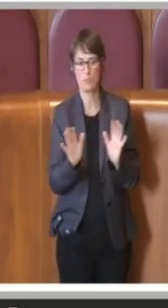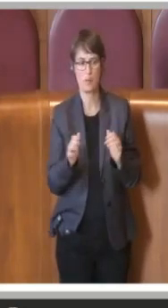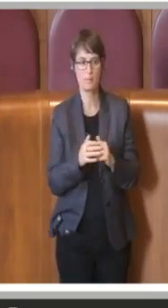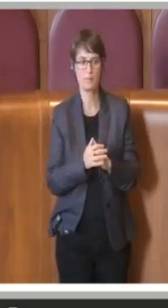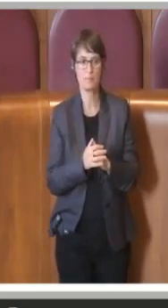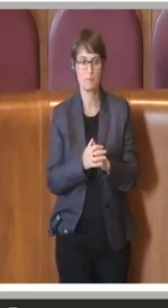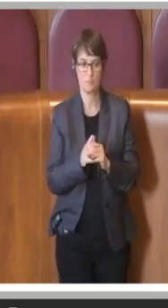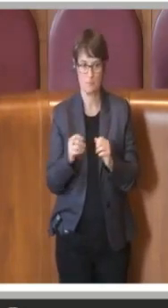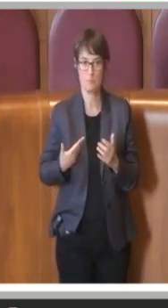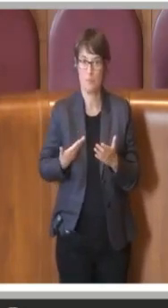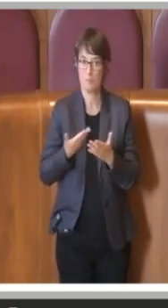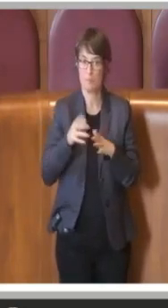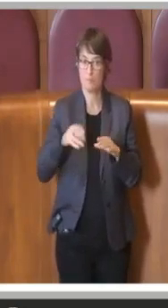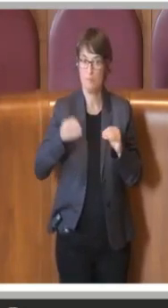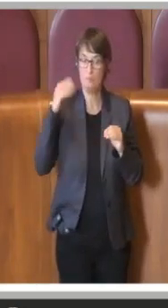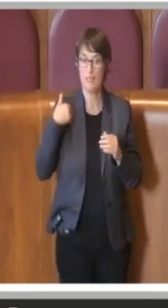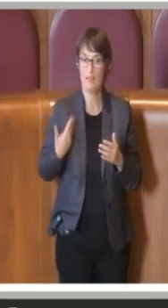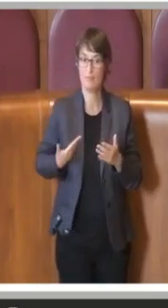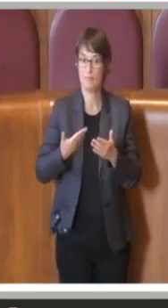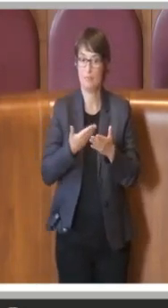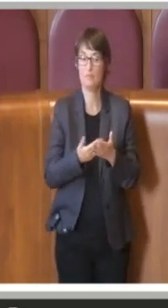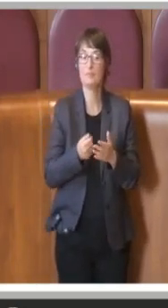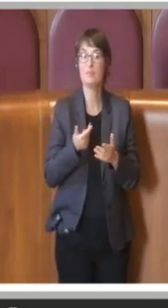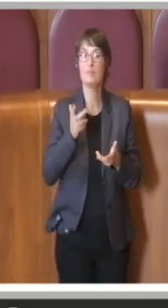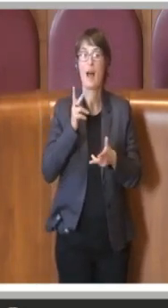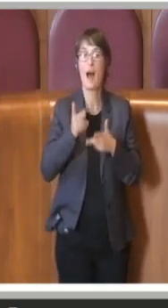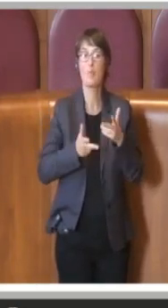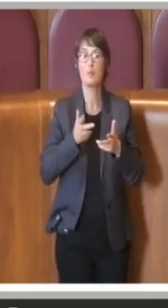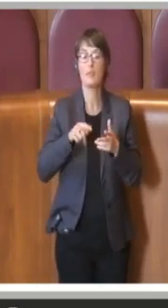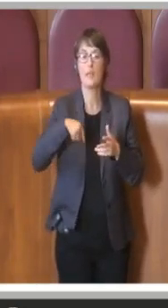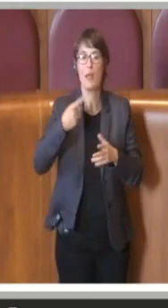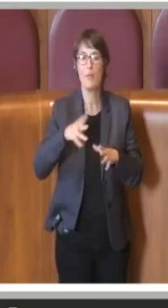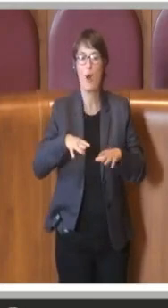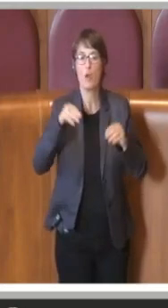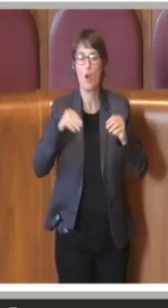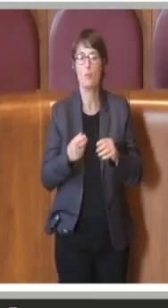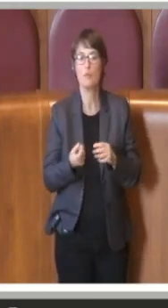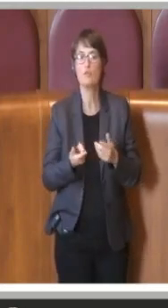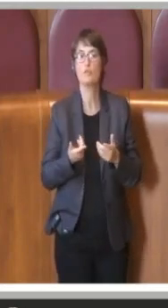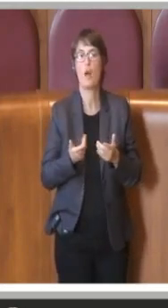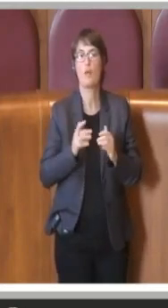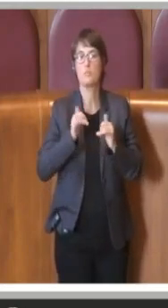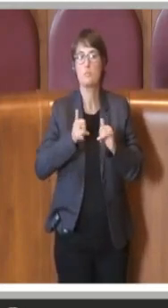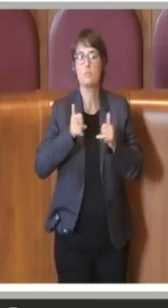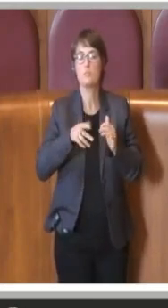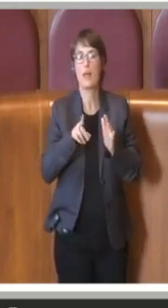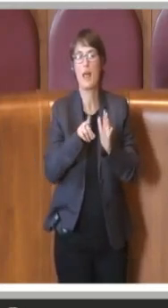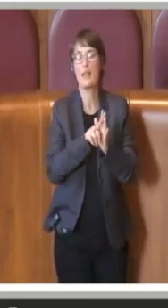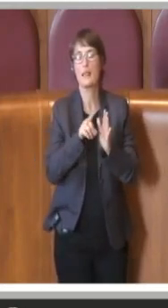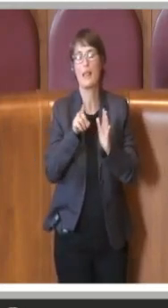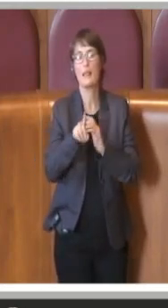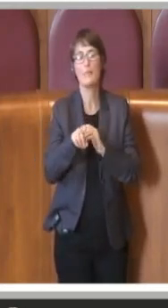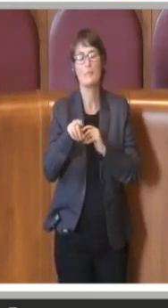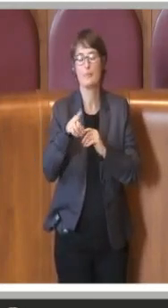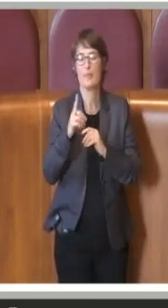aprile e poi si sono susseguiti i vari DPCM governativi e quindi sono semplicemente degli